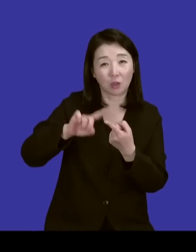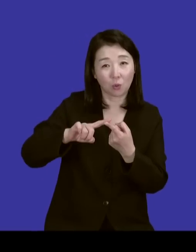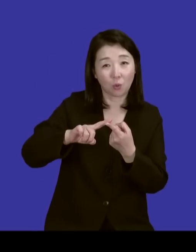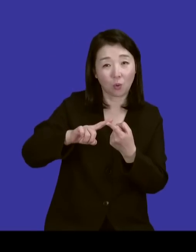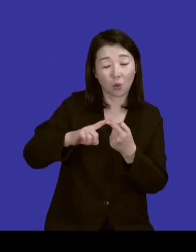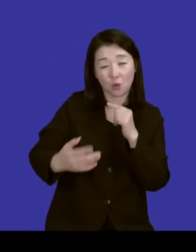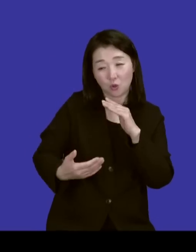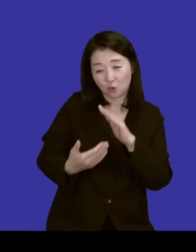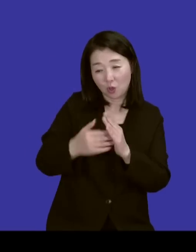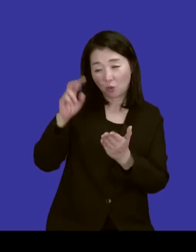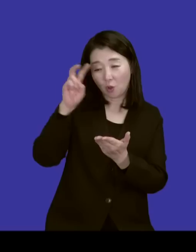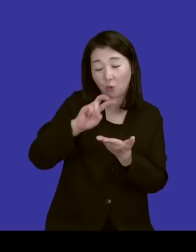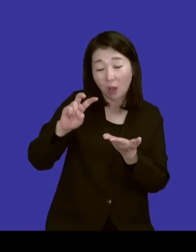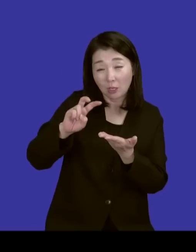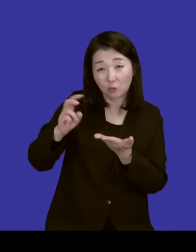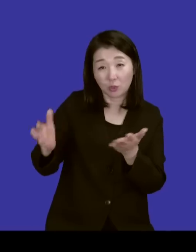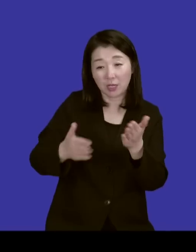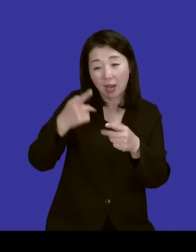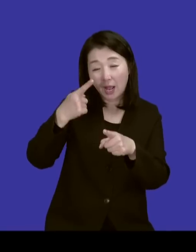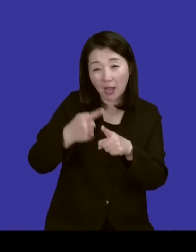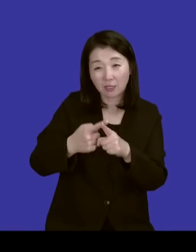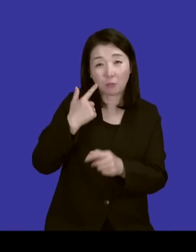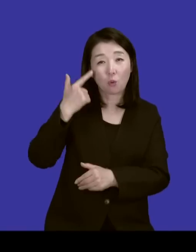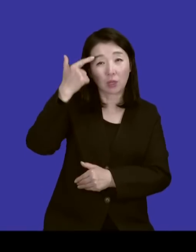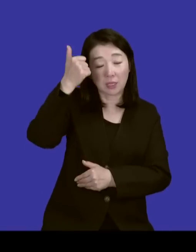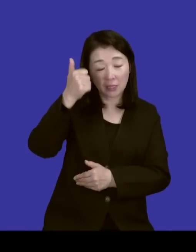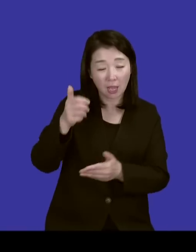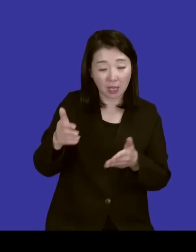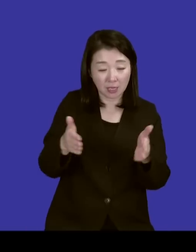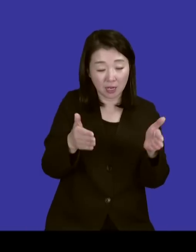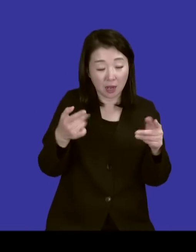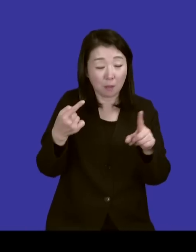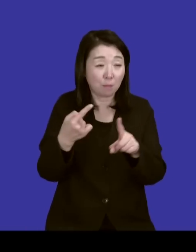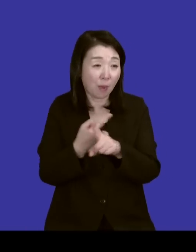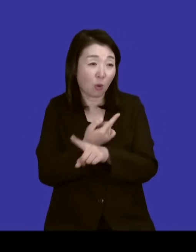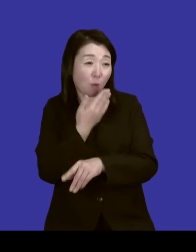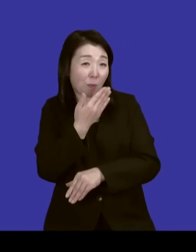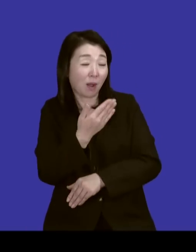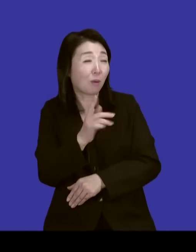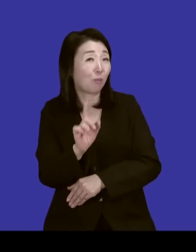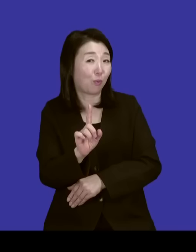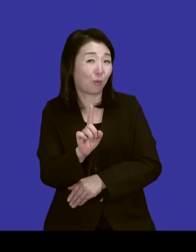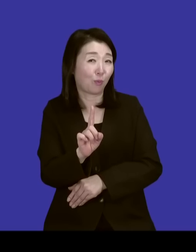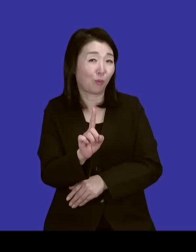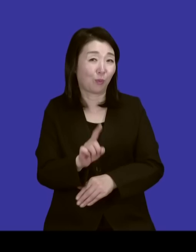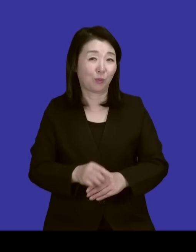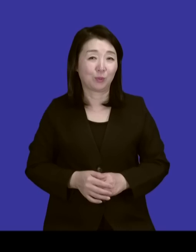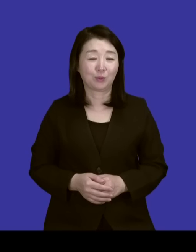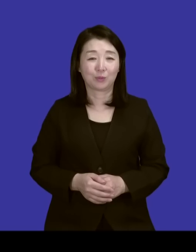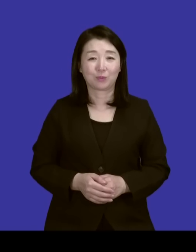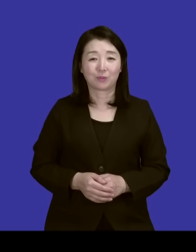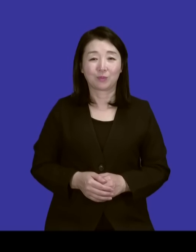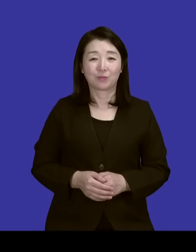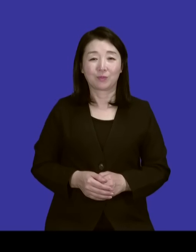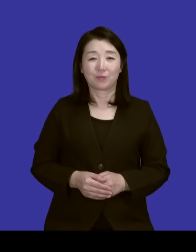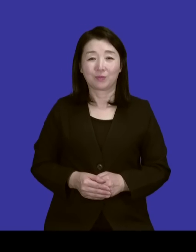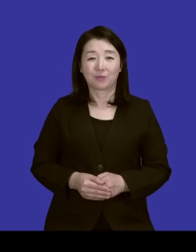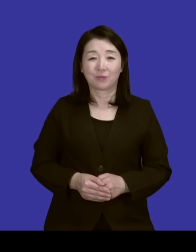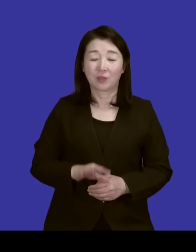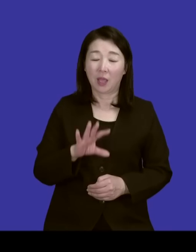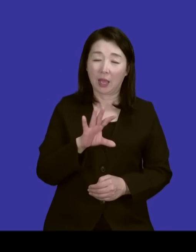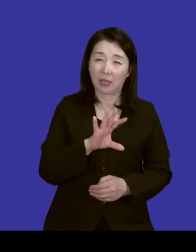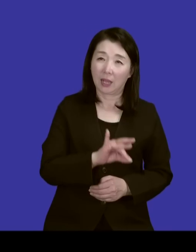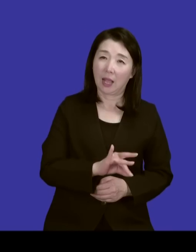가수의 길을 걷다가 목회자의 길로 이렇게 전향을 하게 하셨을까 생각해 보신 적 있으세요? 제가 이렇게 가끔